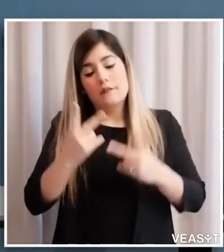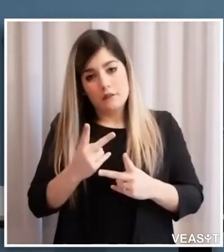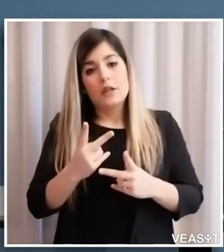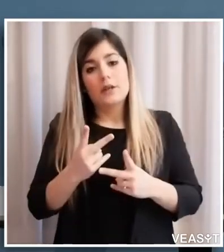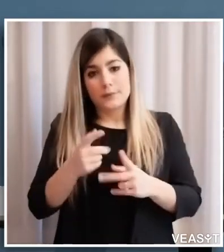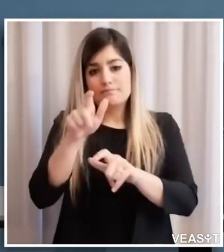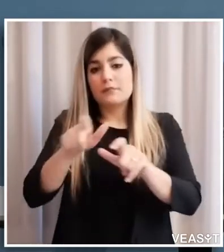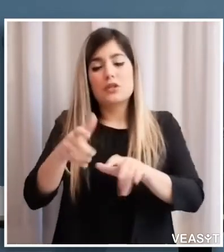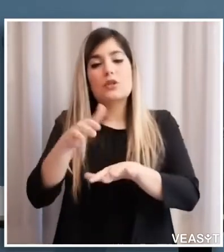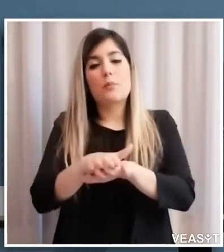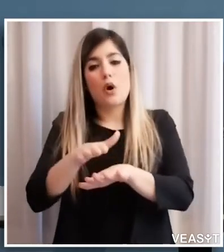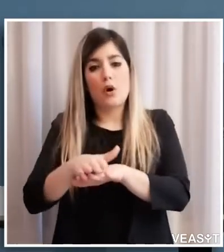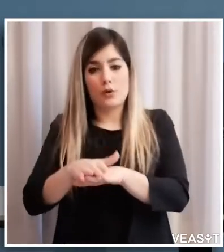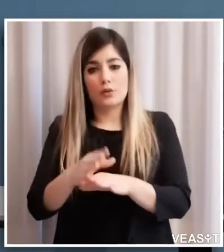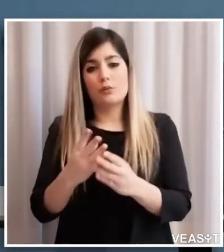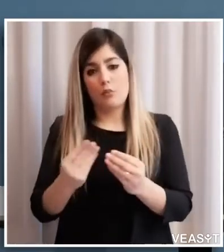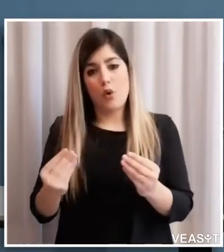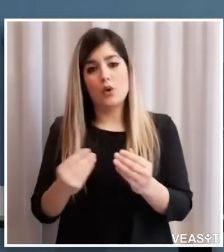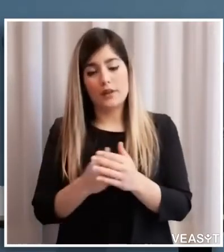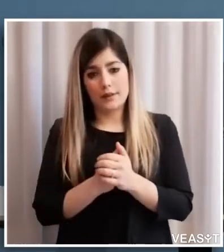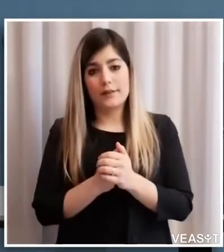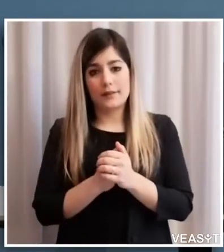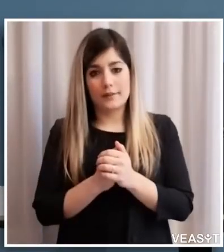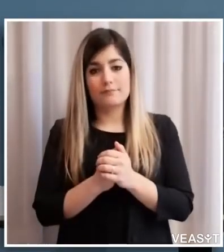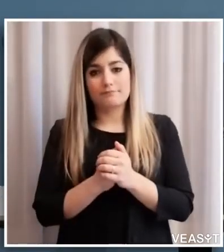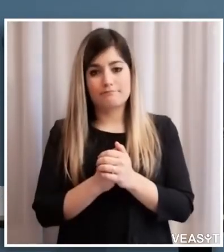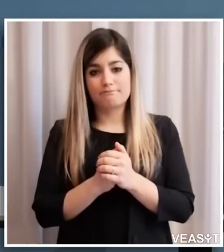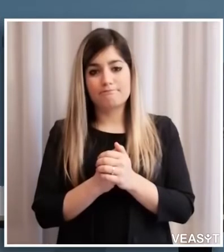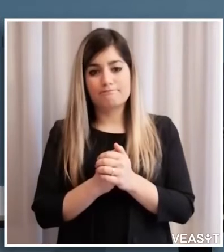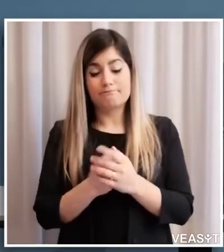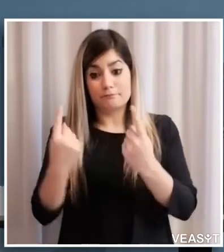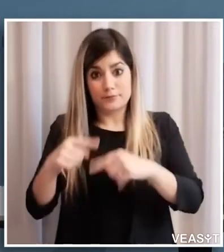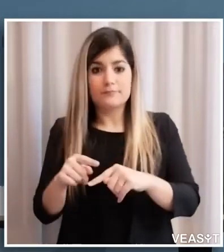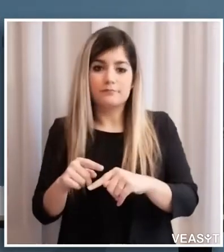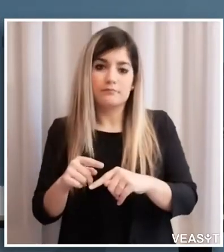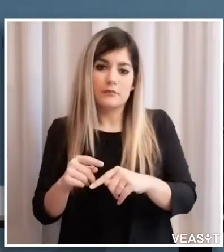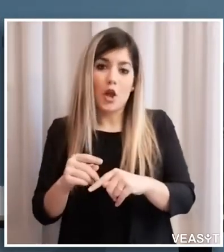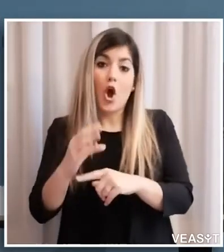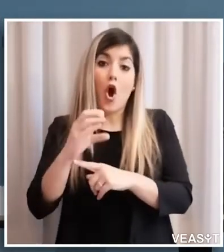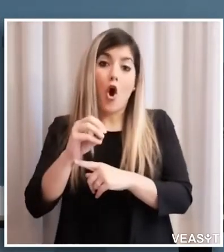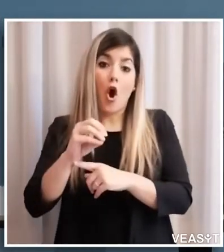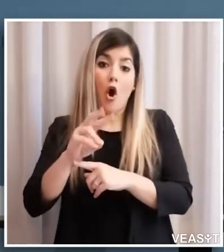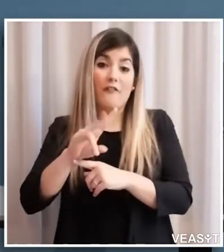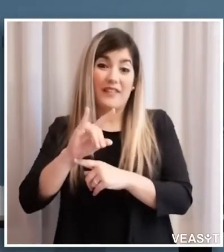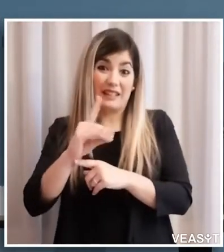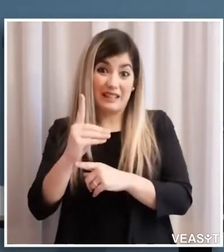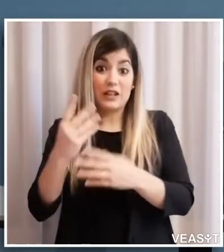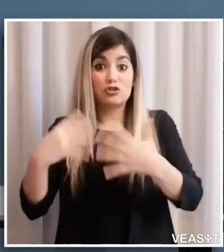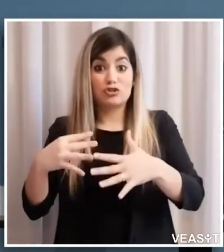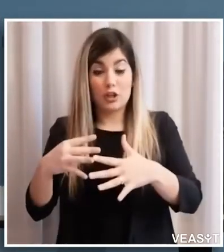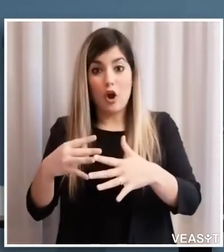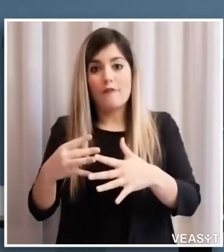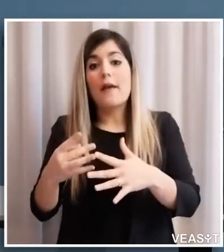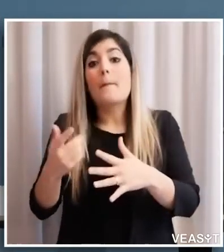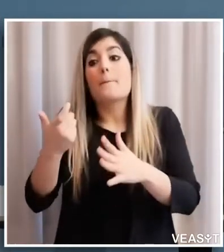sono deceduti nel Bundesland del Tirolo con il coronavirus, o a causa, ovvero a causa del coronavirus.